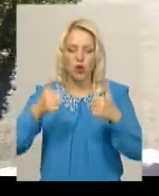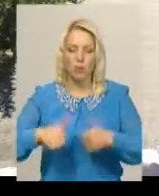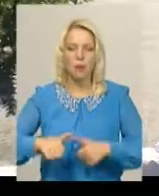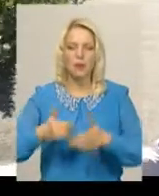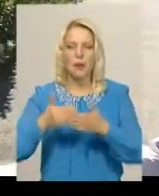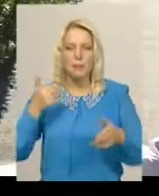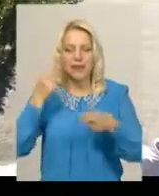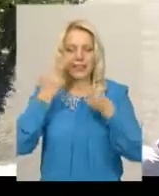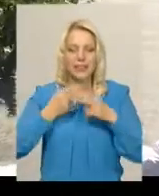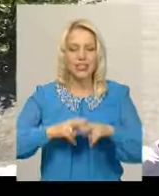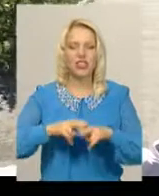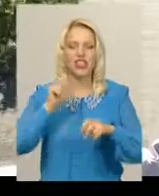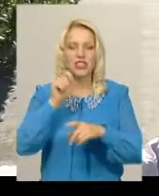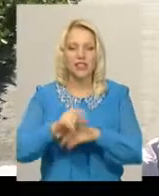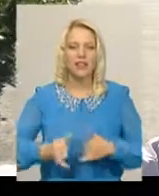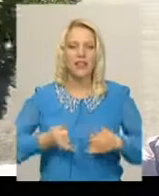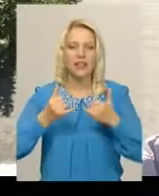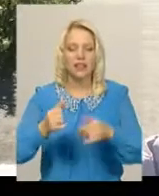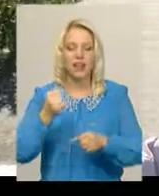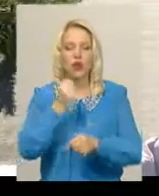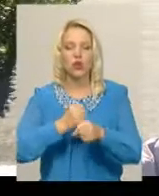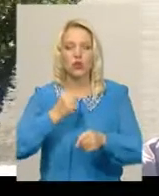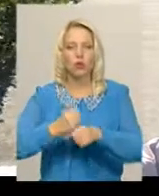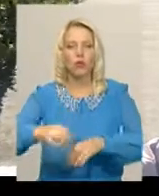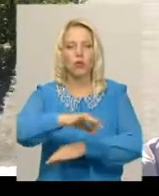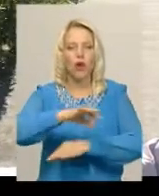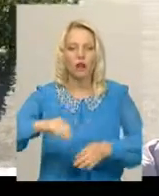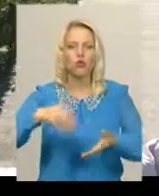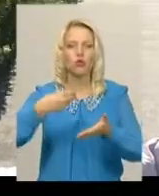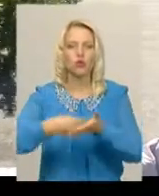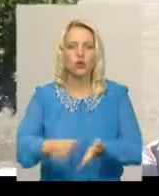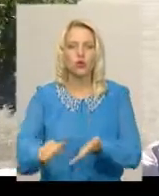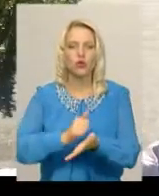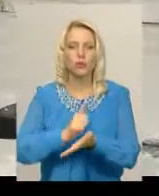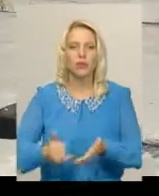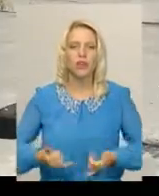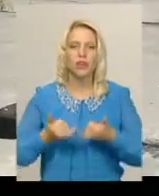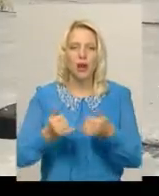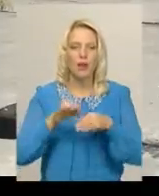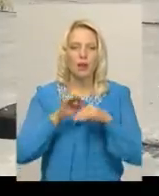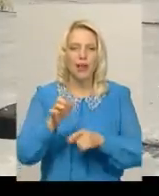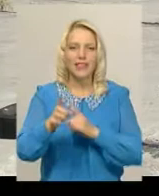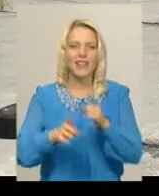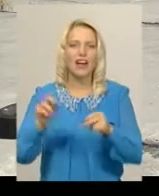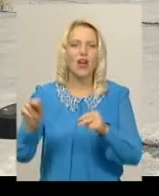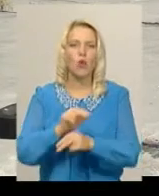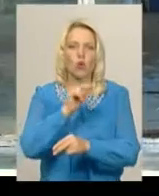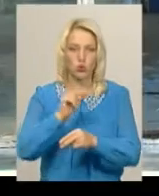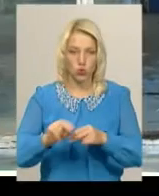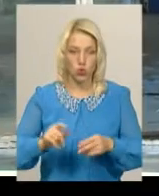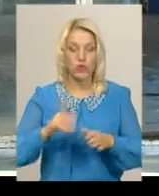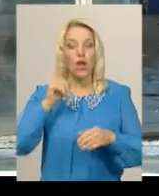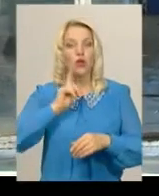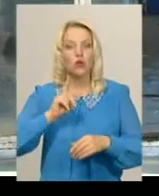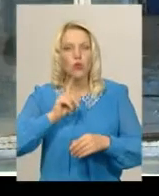завдання для розроблення проєктно-кошторисної документації на проведення реконструкції. Доки аеропорт відновлюють, командно